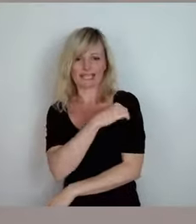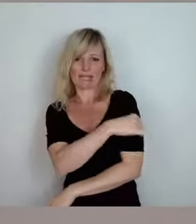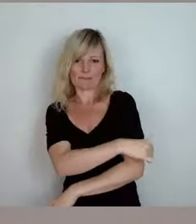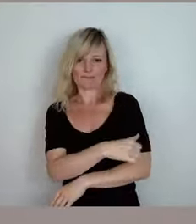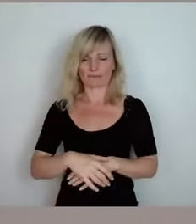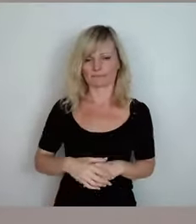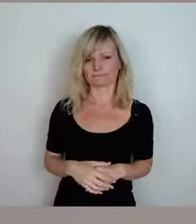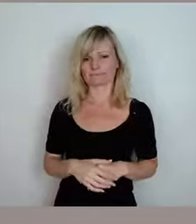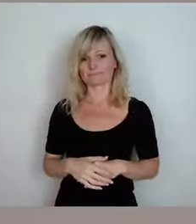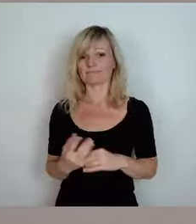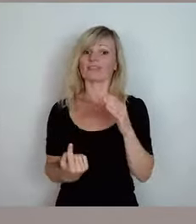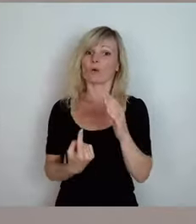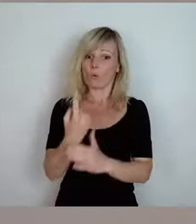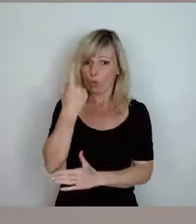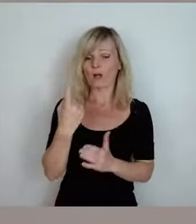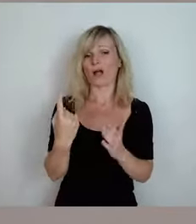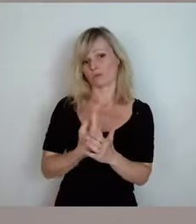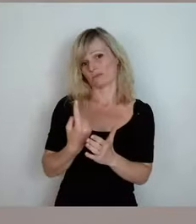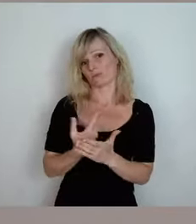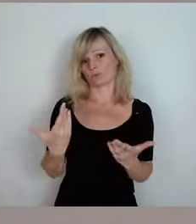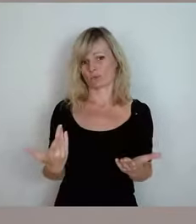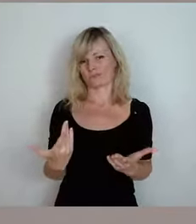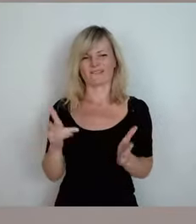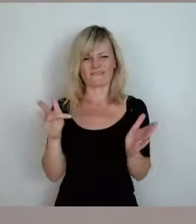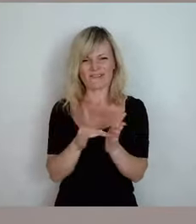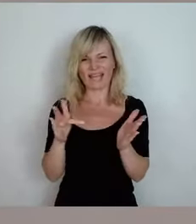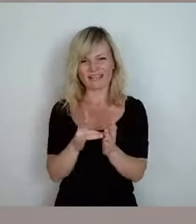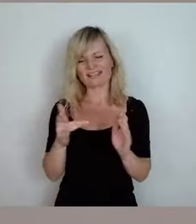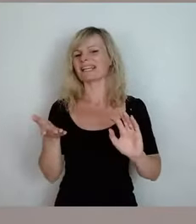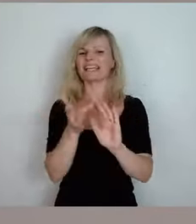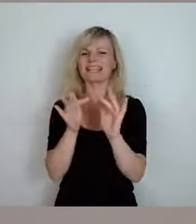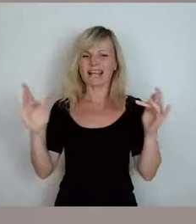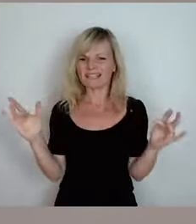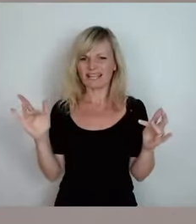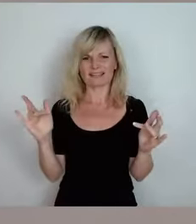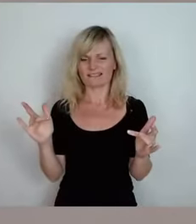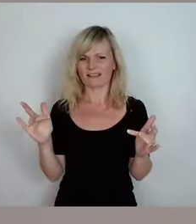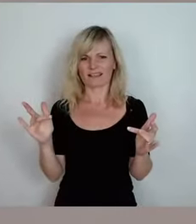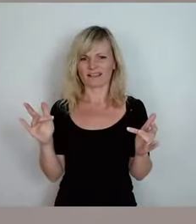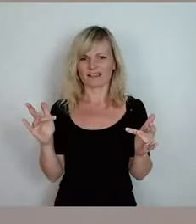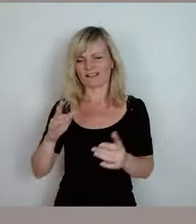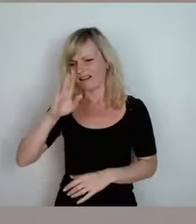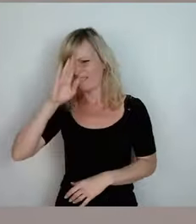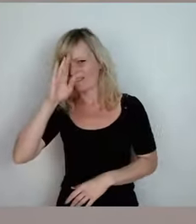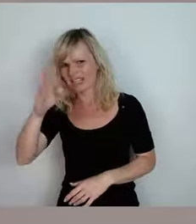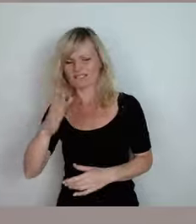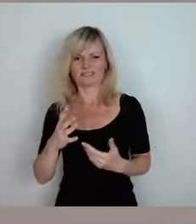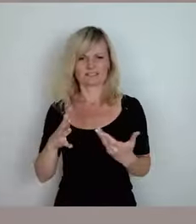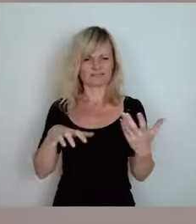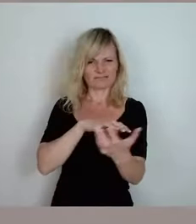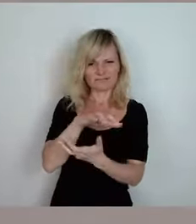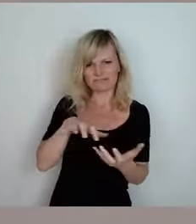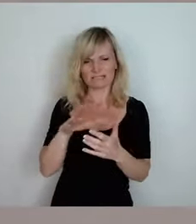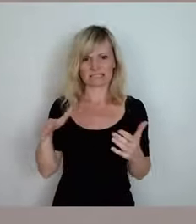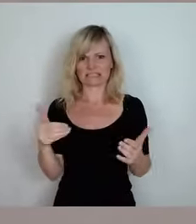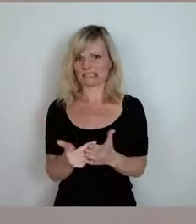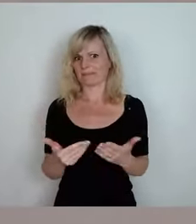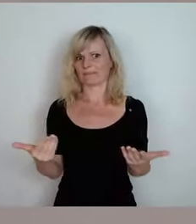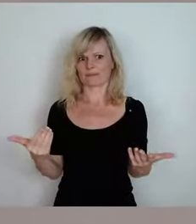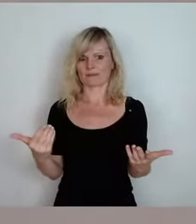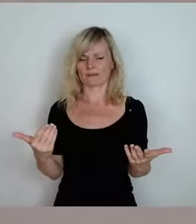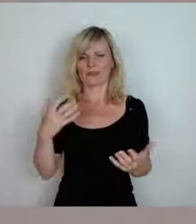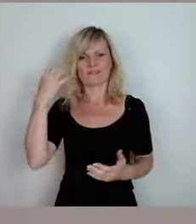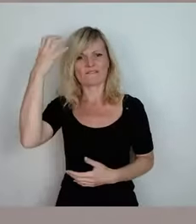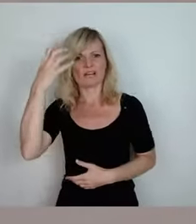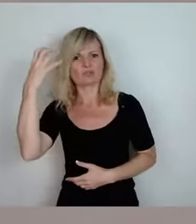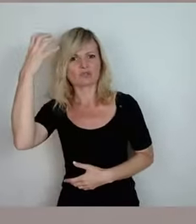Herausforderung, weil es im Internet die wirresten Verschwörungstheorien gibt. Und man sich fragt, warum